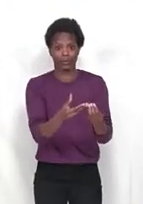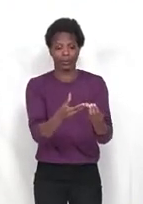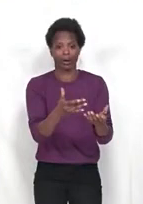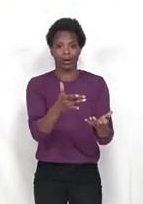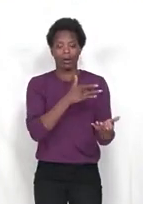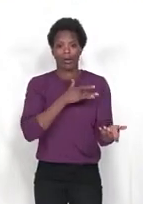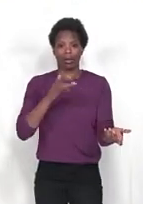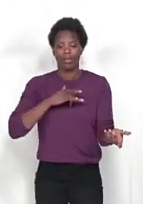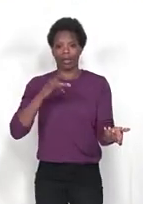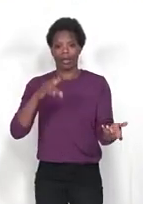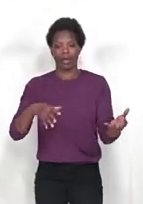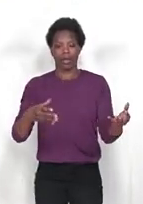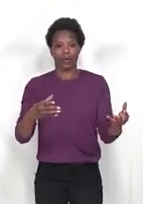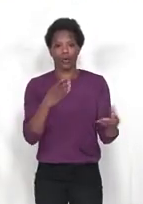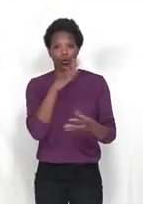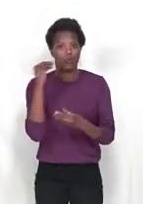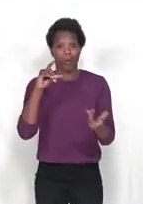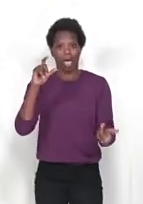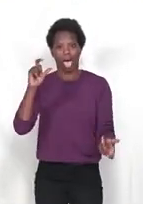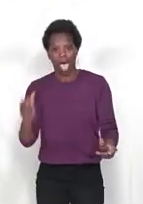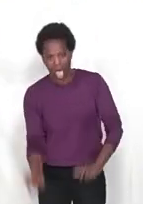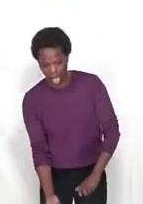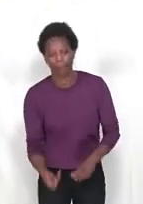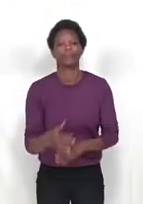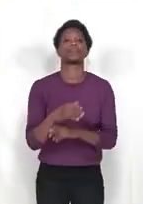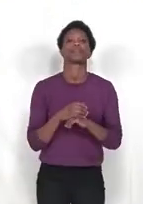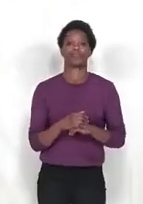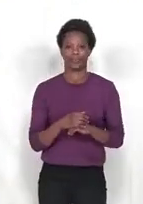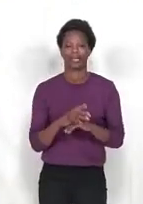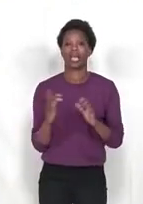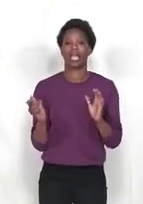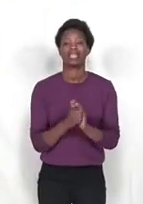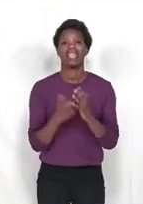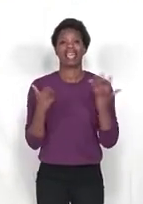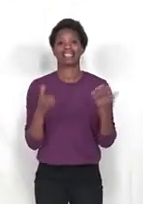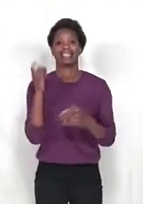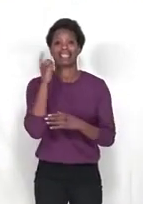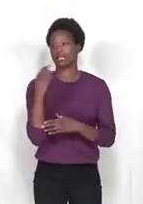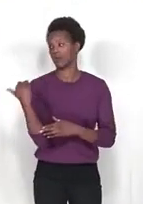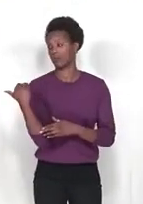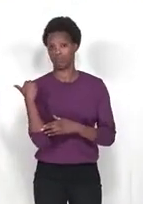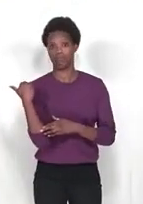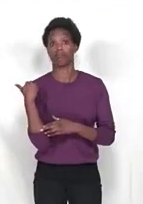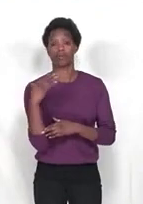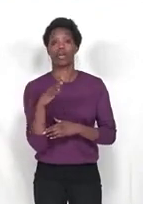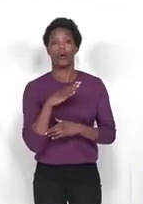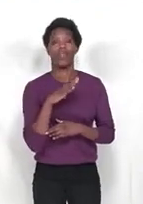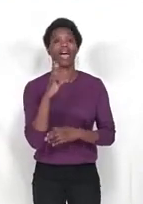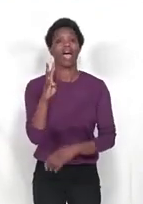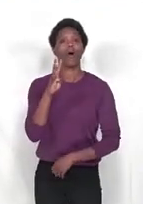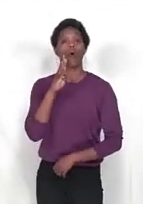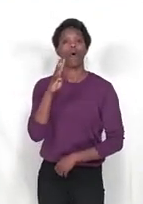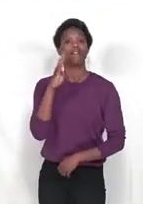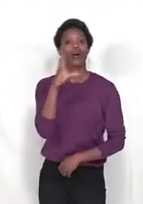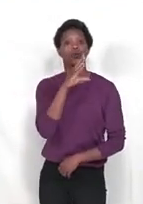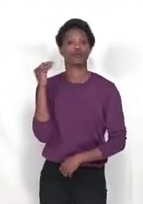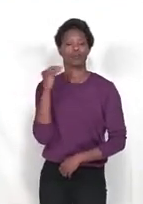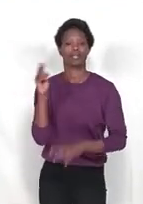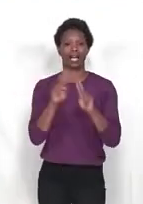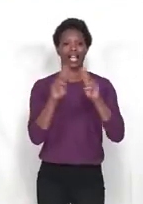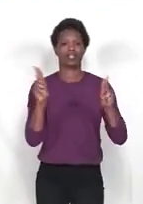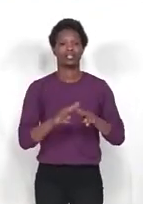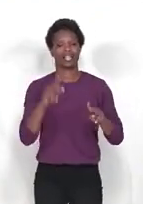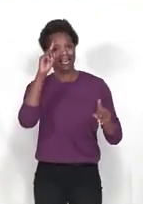président de la République et la ministre des Affaires étrangères ont d'ailleurs présidé le 6 décembre dernier une conférence humanitaire internationale pour la population civile de Gaza.